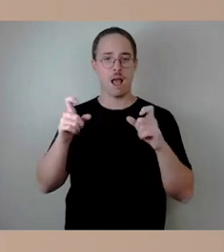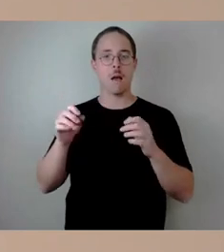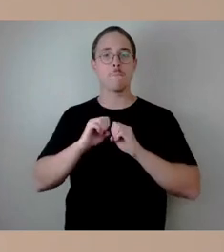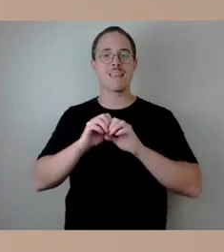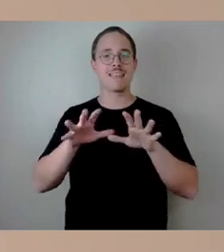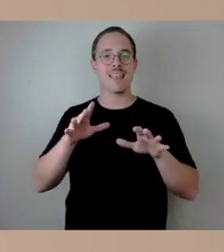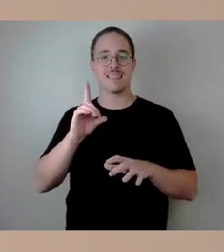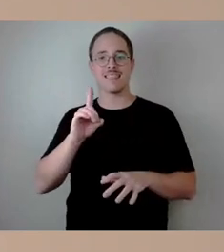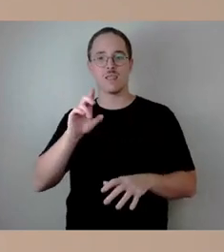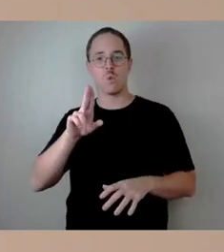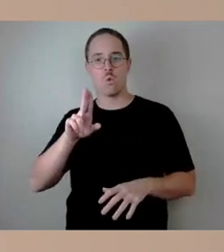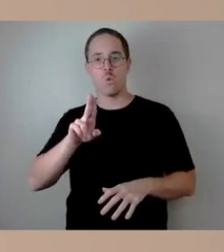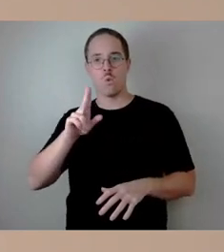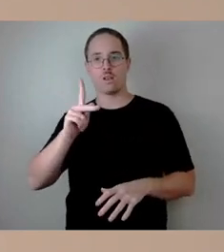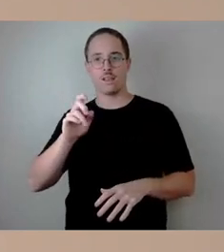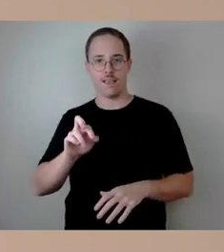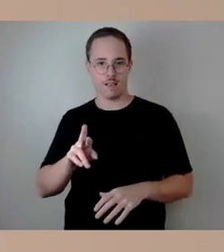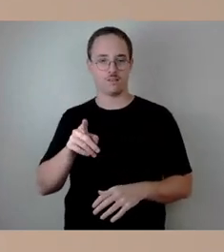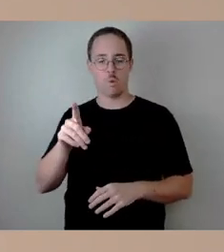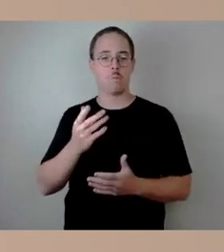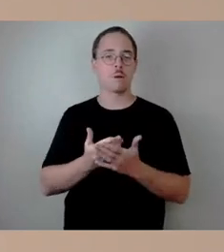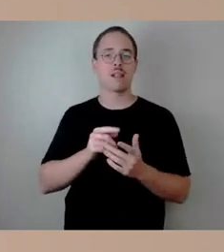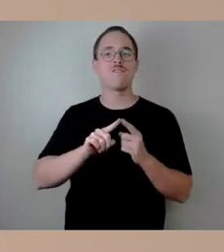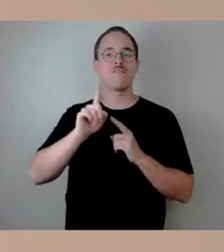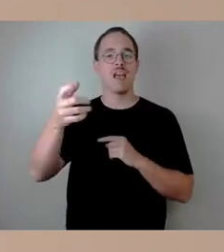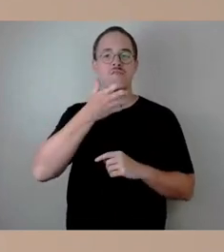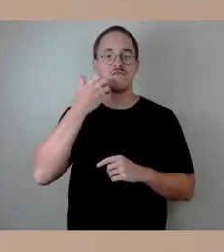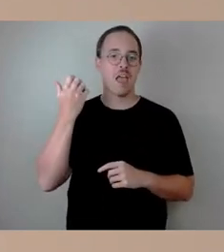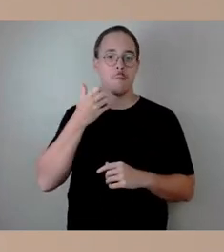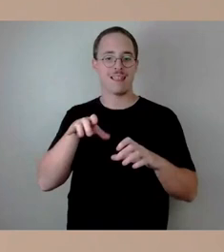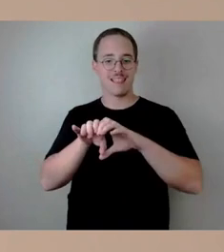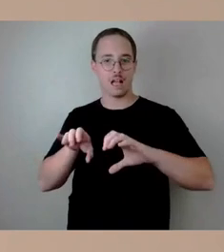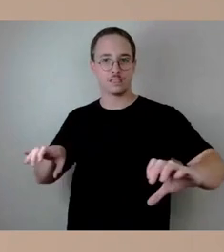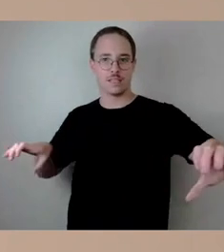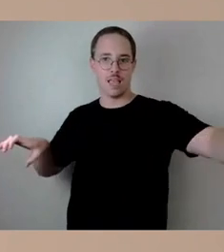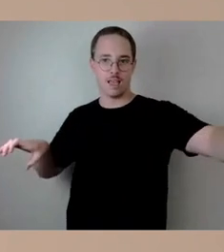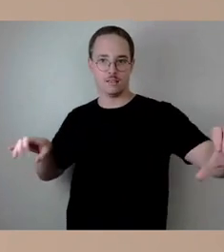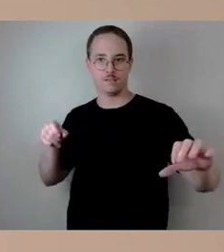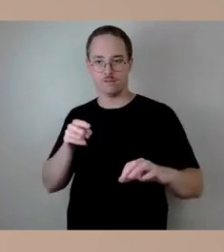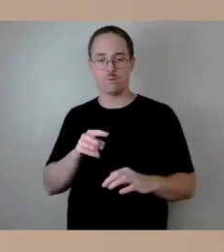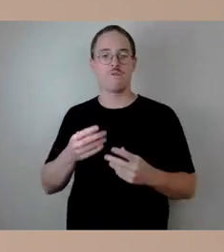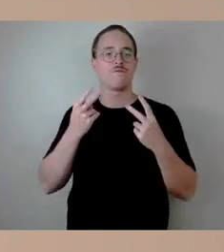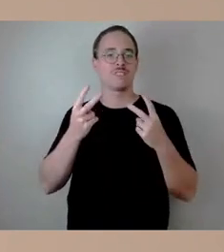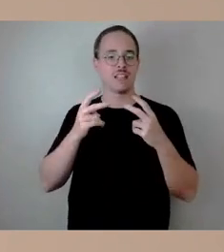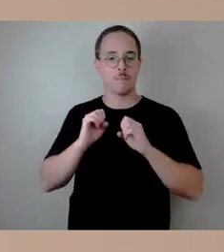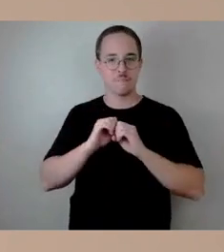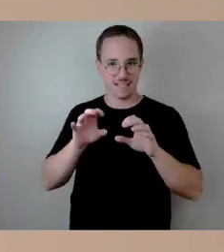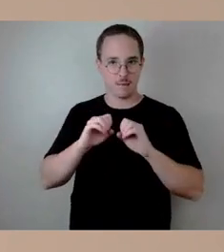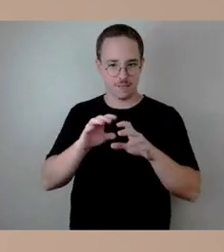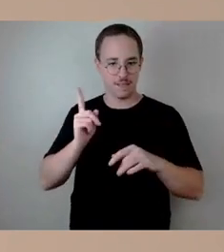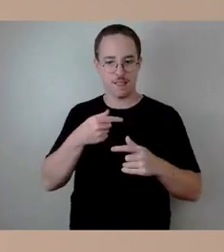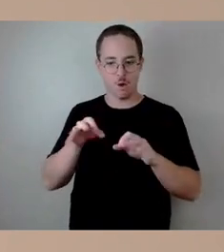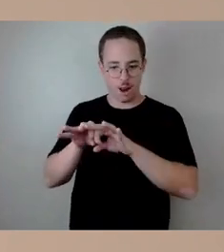auch dort geht ja die gesamte Fernwärmetrasse und wichtige Medien über die Brücke. Das heißt, zunächst muss erst dieser